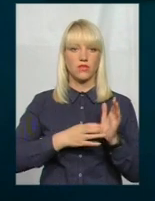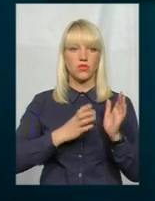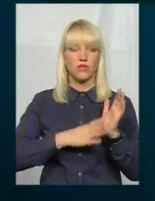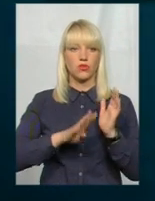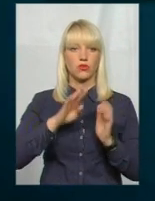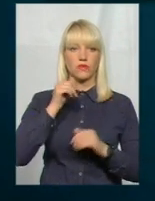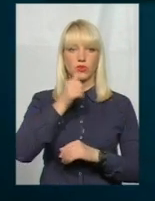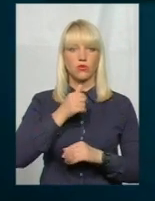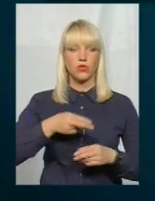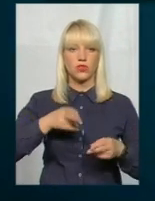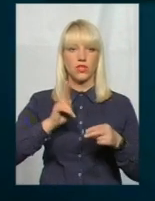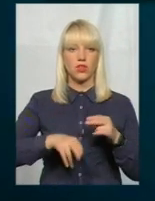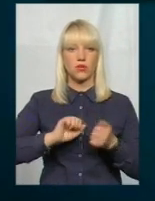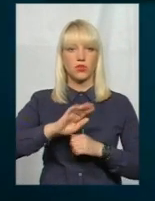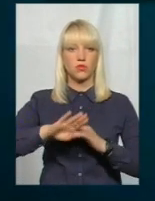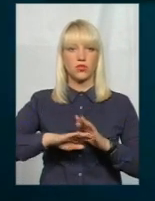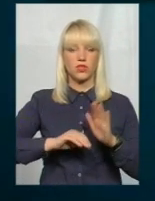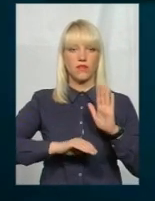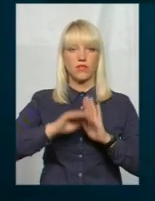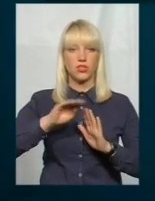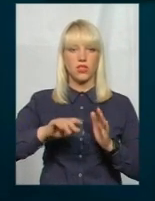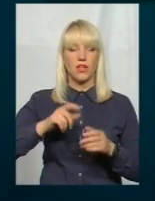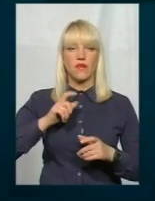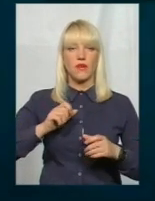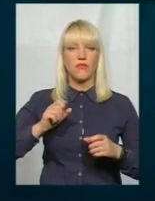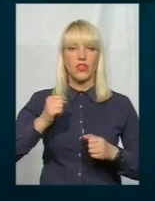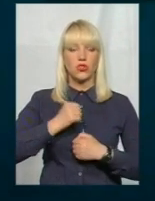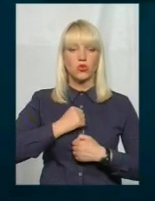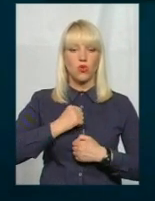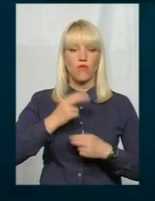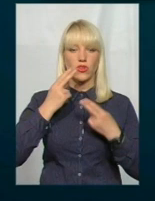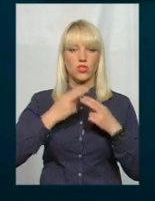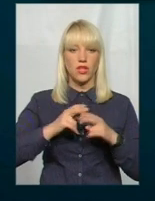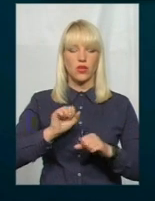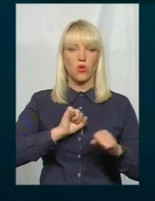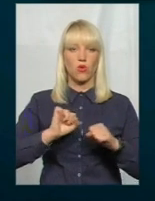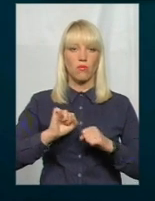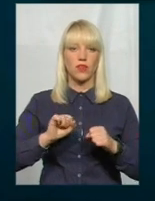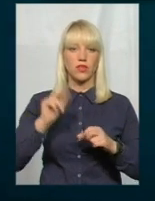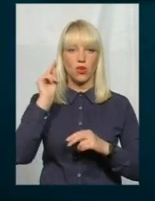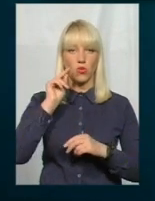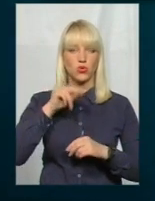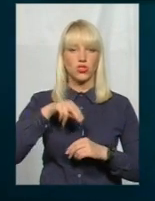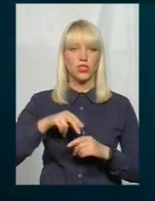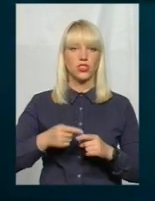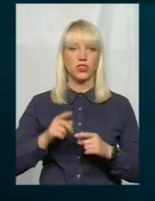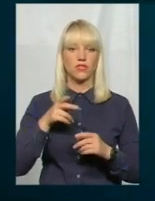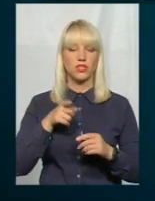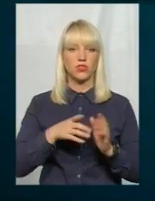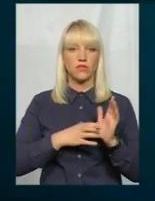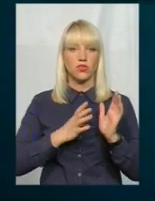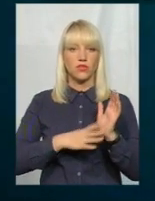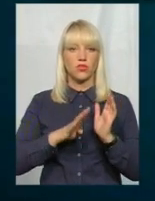-му закінчив Кам'янець-Порізьке вищевійськово-інженерне командне училище. З 1994-го року був